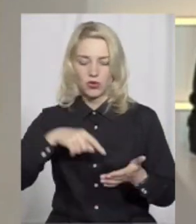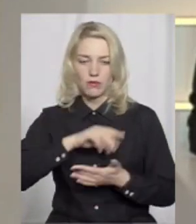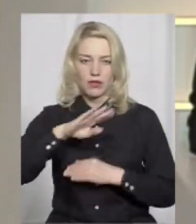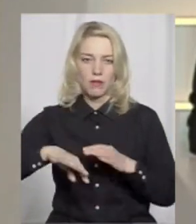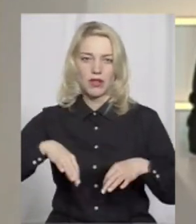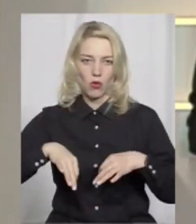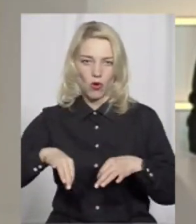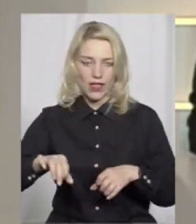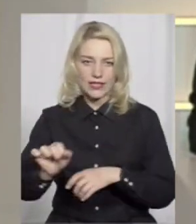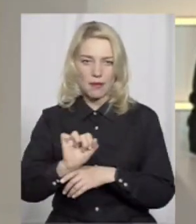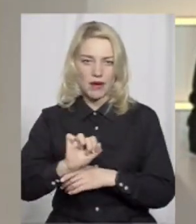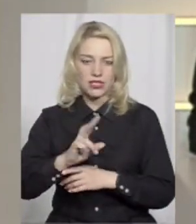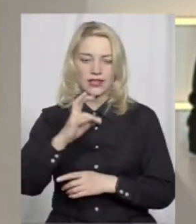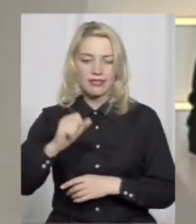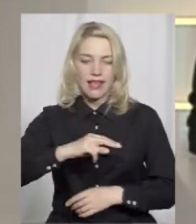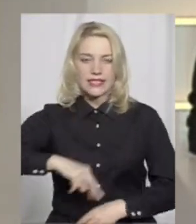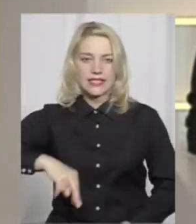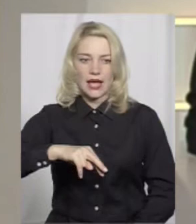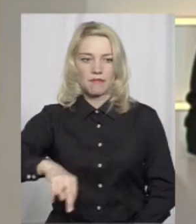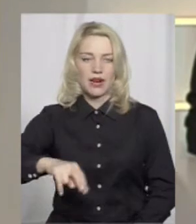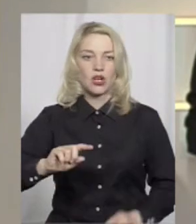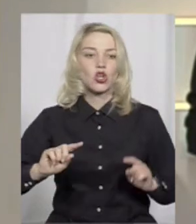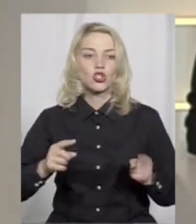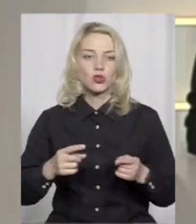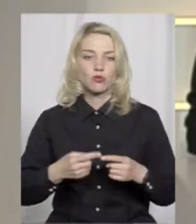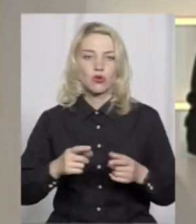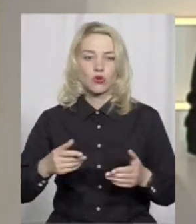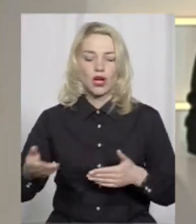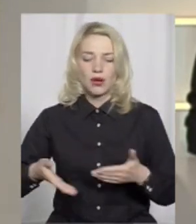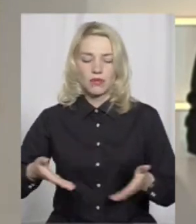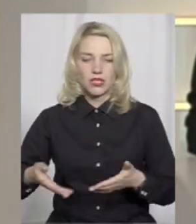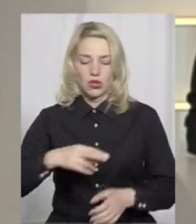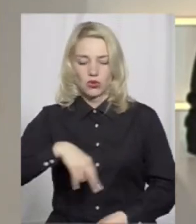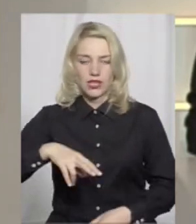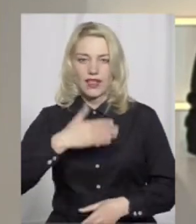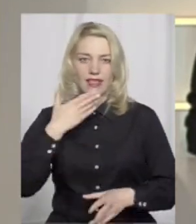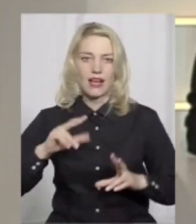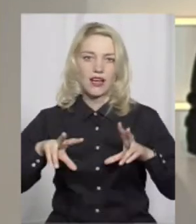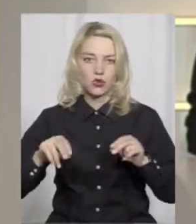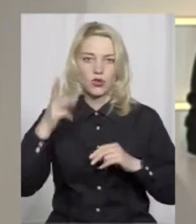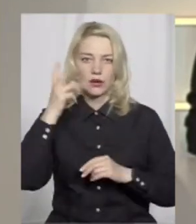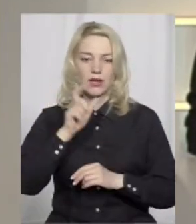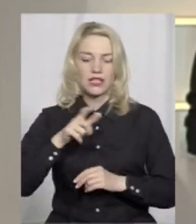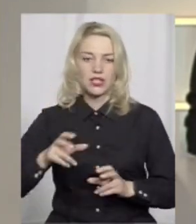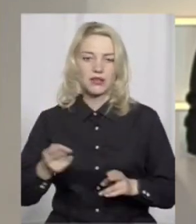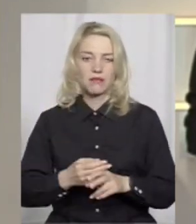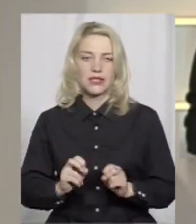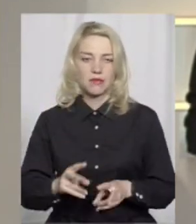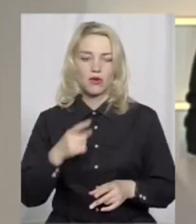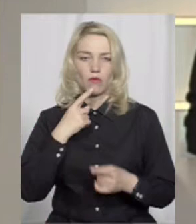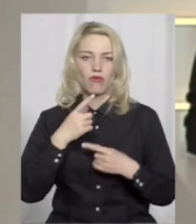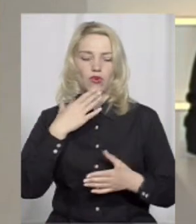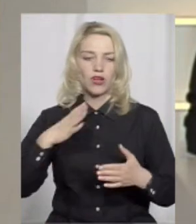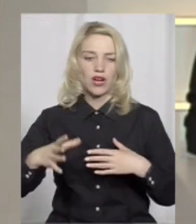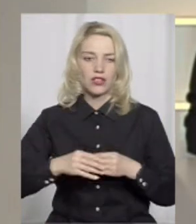колеса машин саме на зебрах. Чому пішохідні переходи не гарантують хмельничанам безпеки, поговоримо